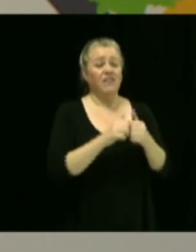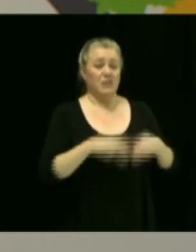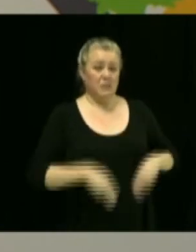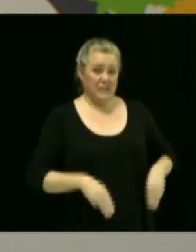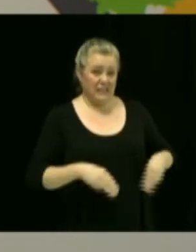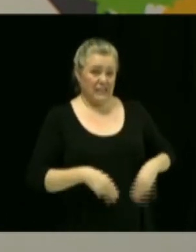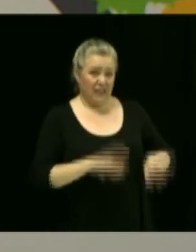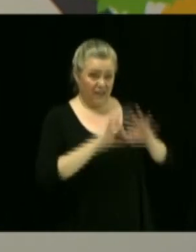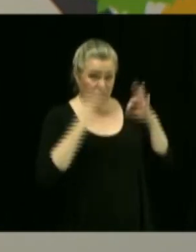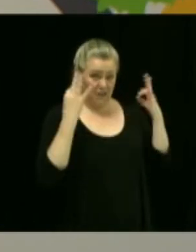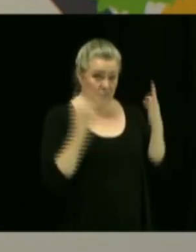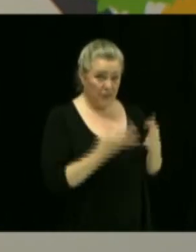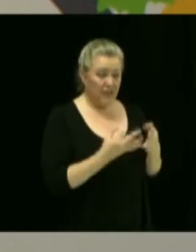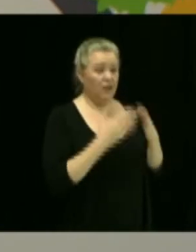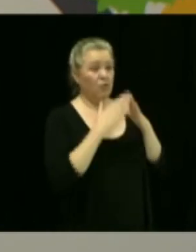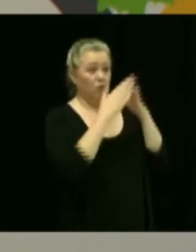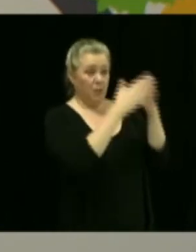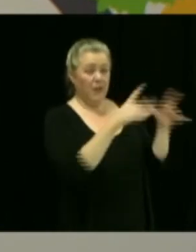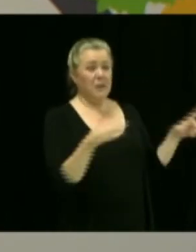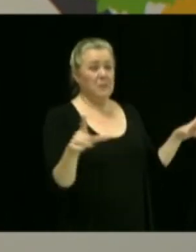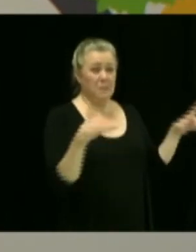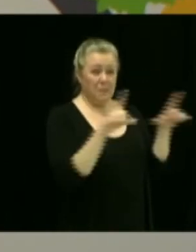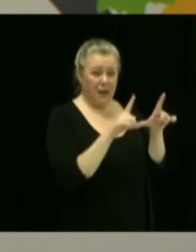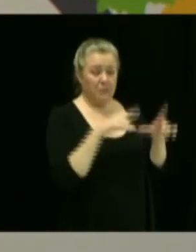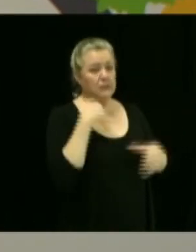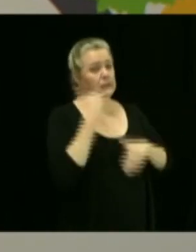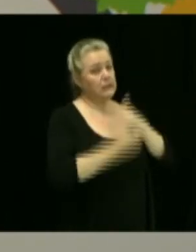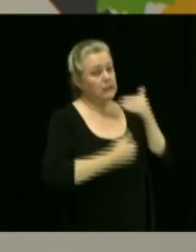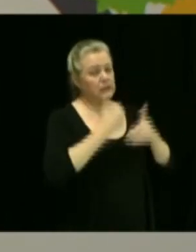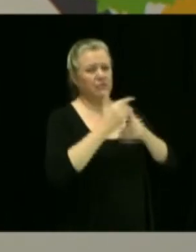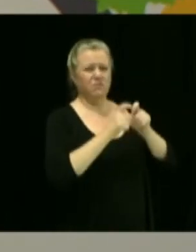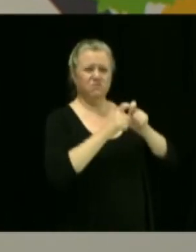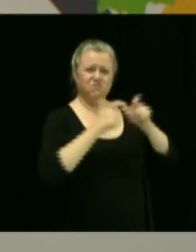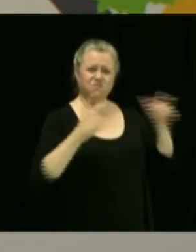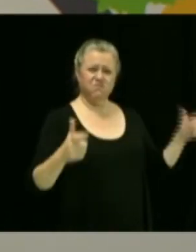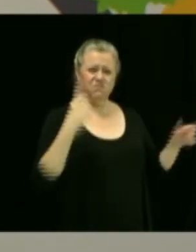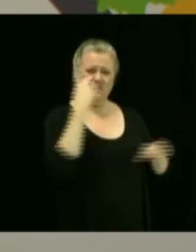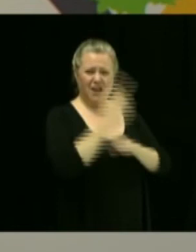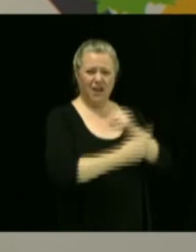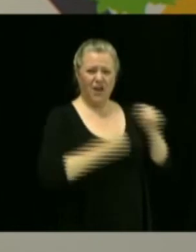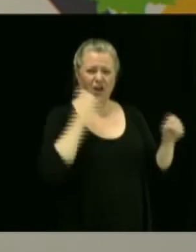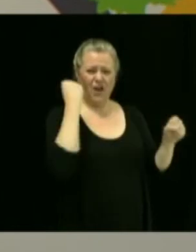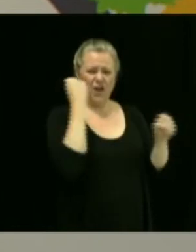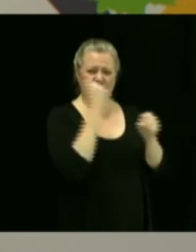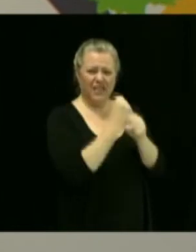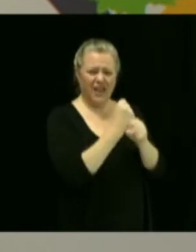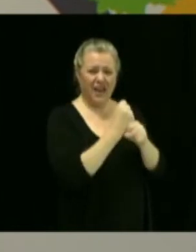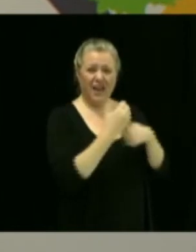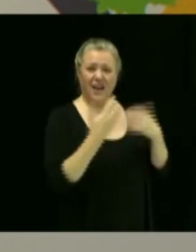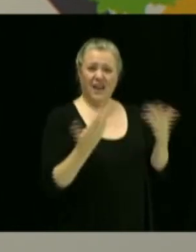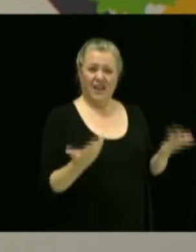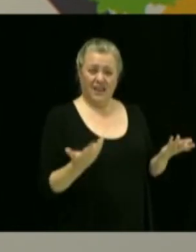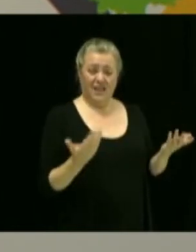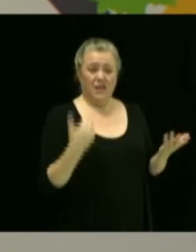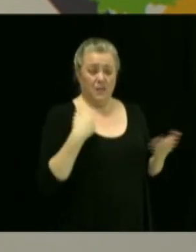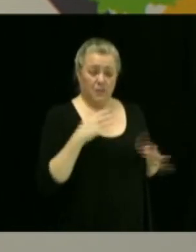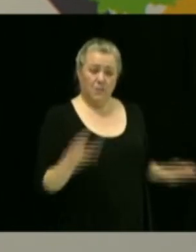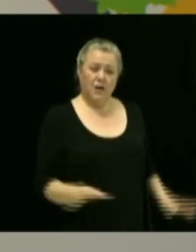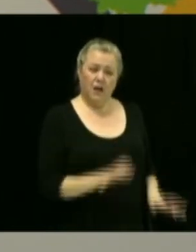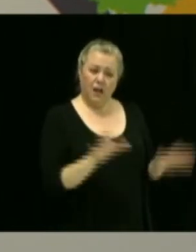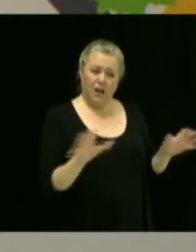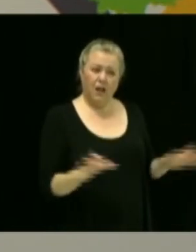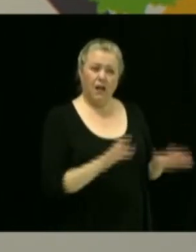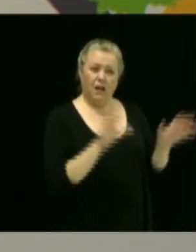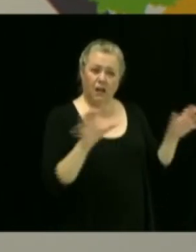permis, le processus a été très, très long. Ça fait un an que je suis dans ce processus-là.